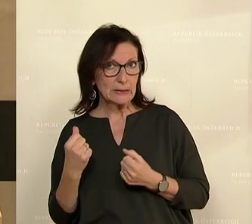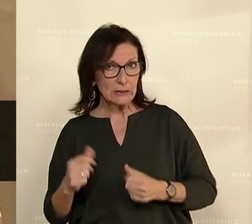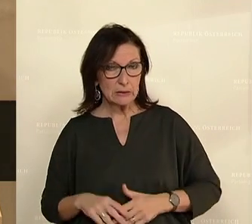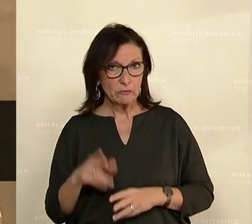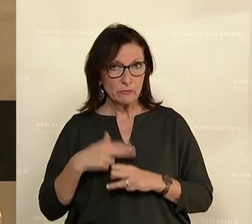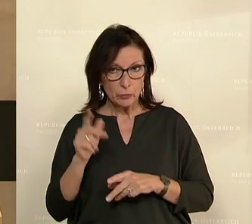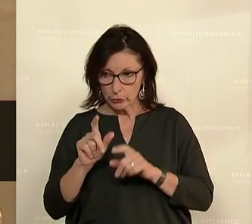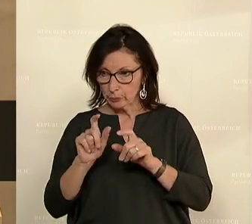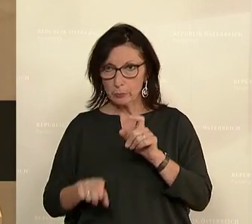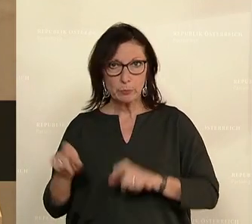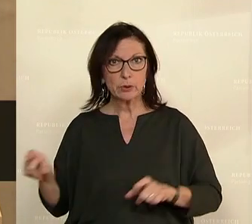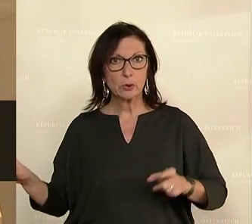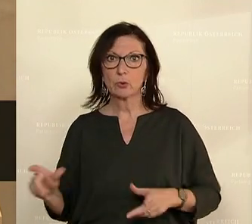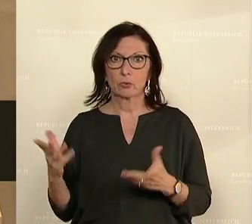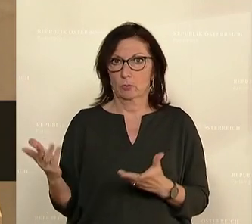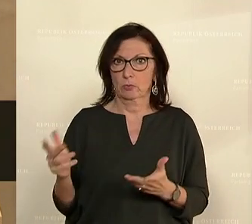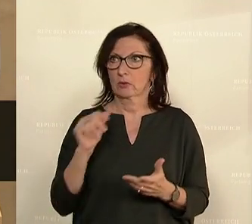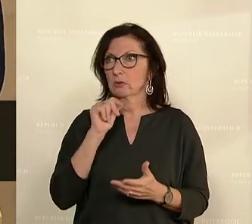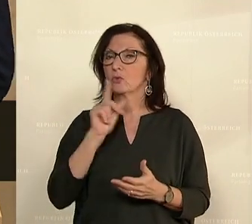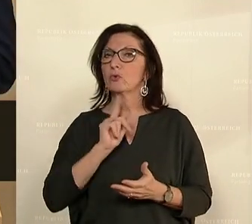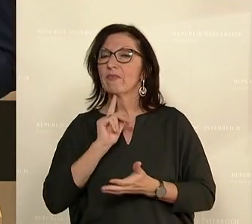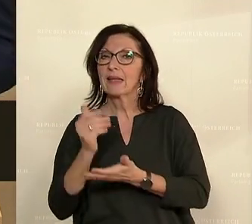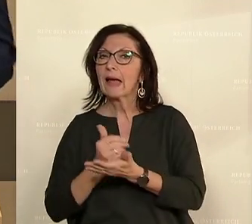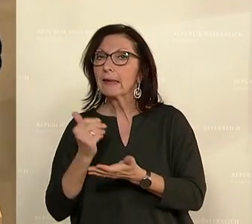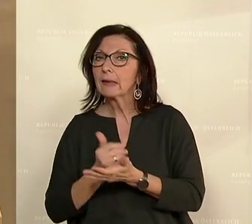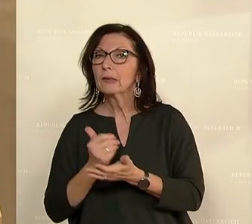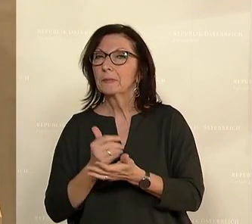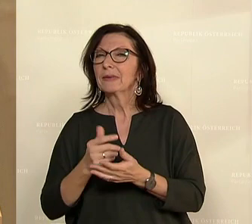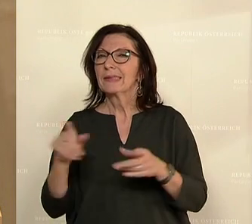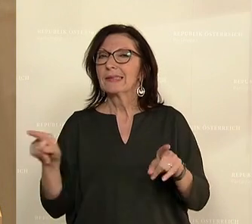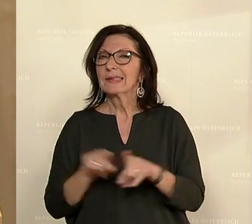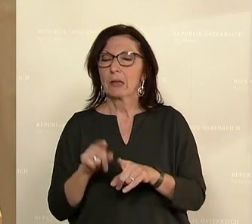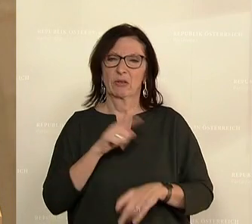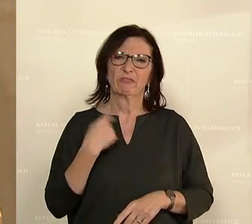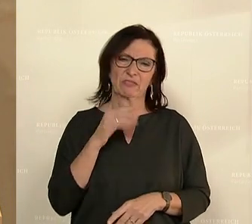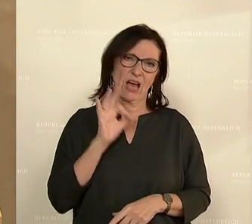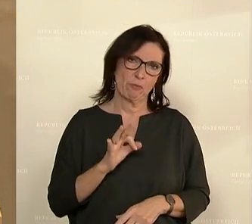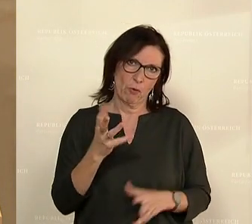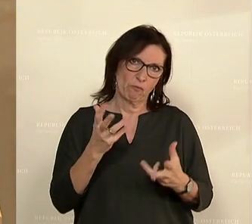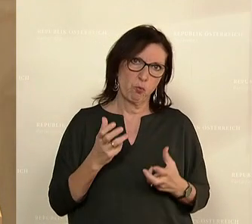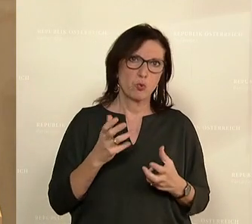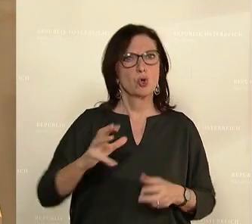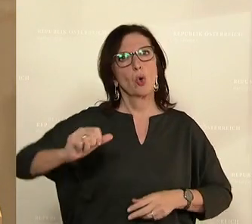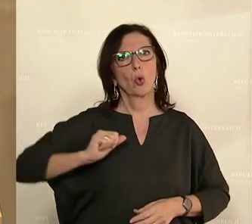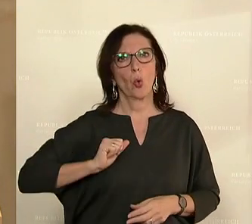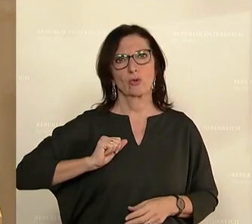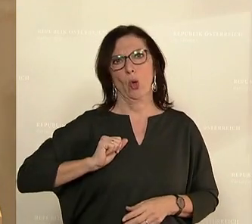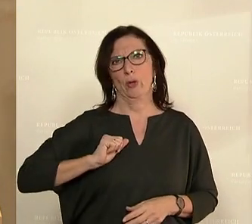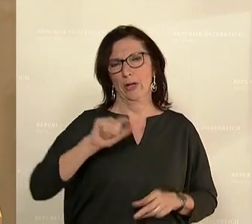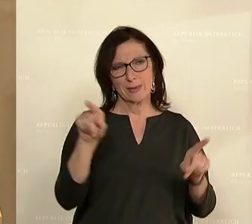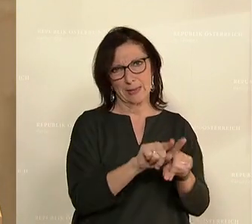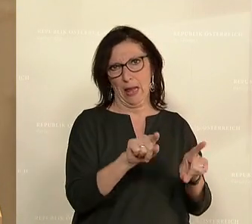für jene Menschen, die kein ausreichendes Einkommen haben, genauso hätten wir von der FPÖ es uns auch für die Grundwehrdiener gewünscht.